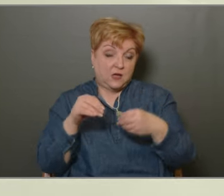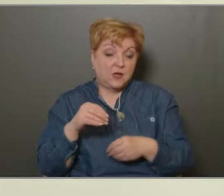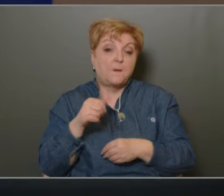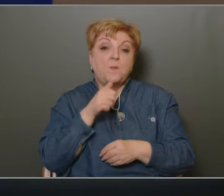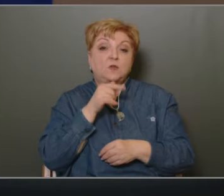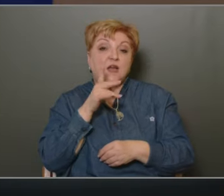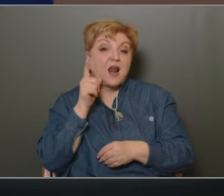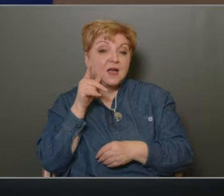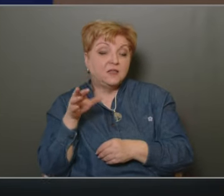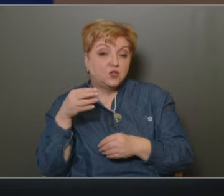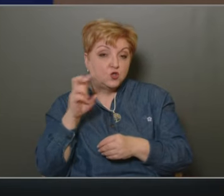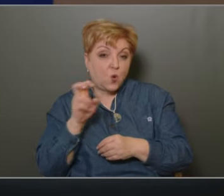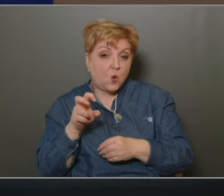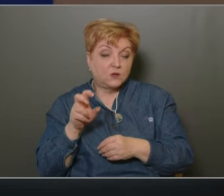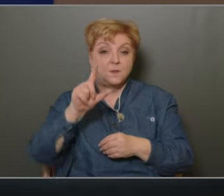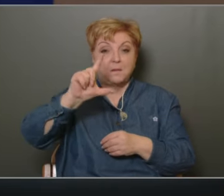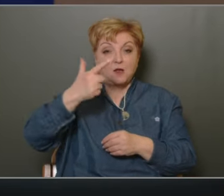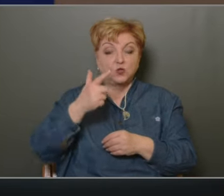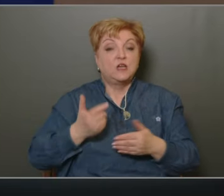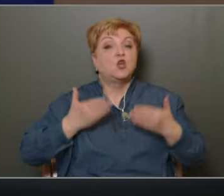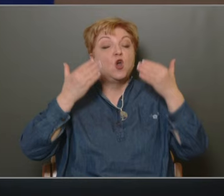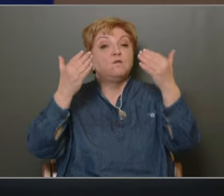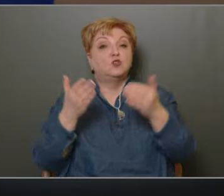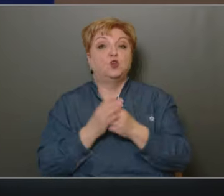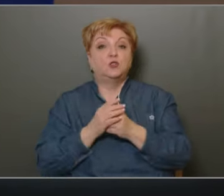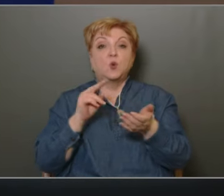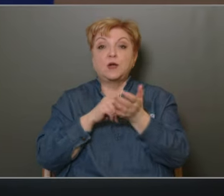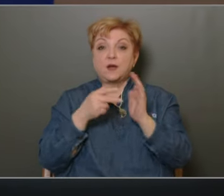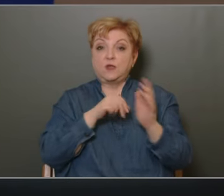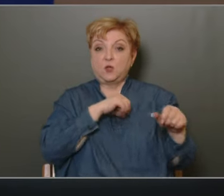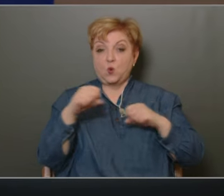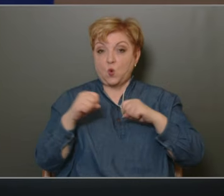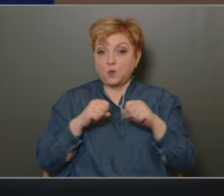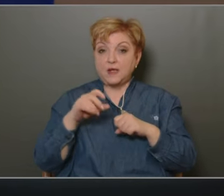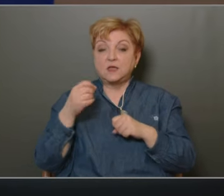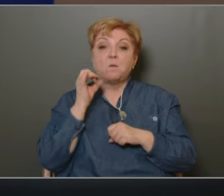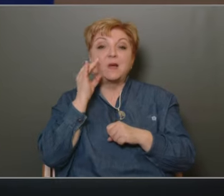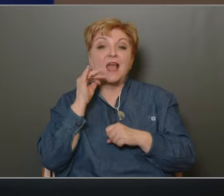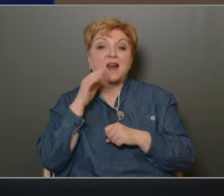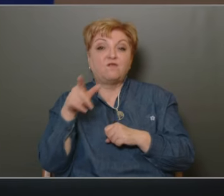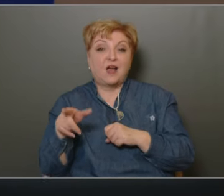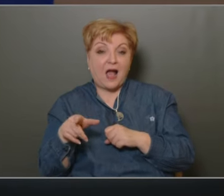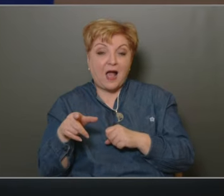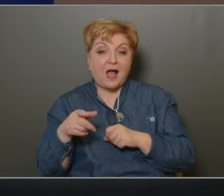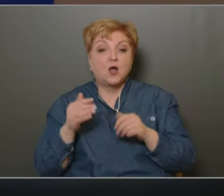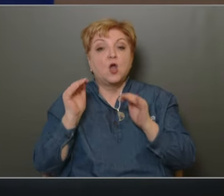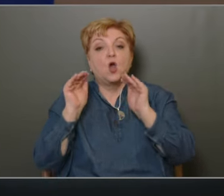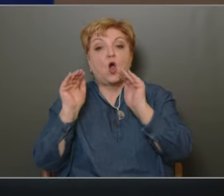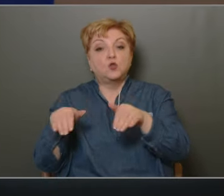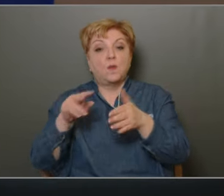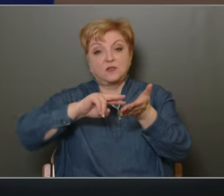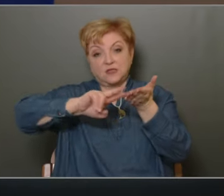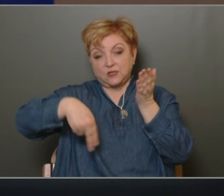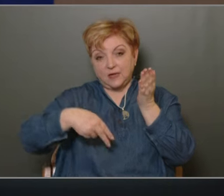Lányi Zsolt előterjesztésében. Másodikként javaslatot, kerületi önkormányzat és a BRFK között kötendő adományozási